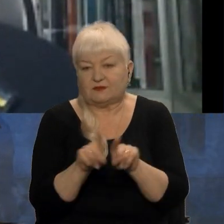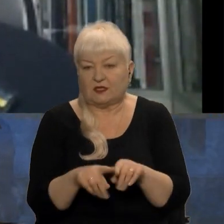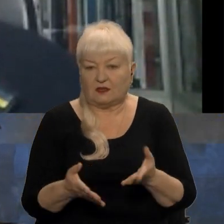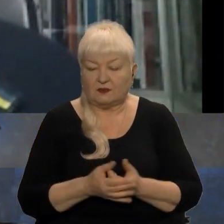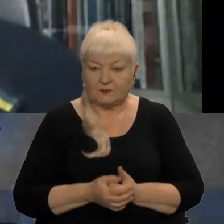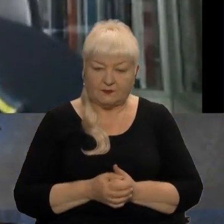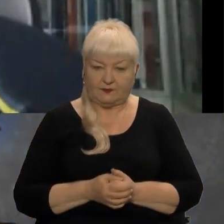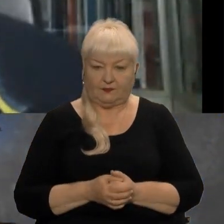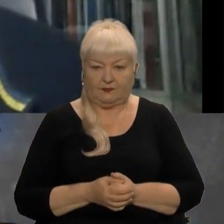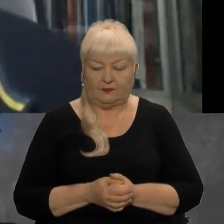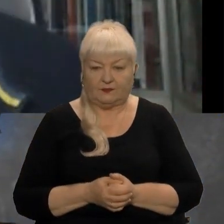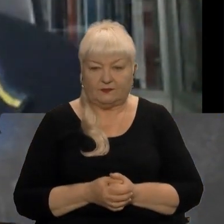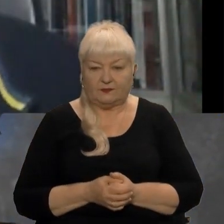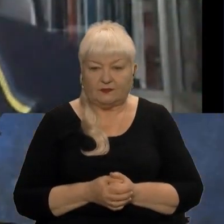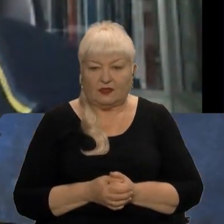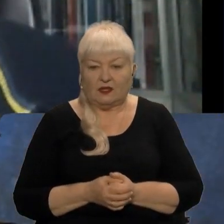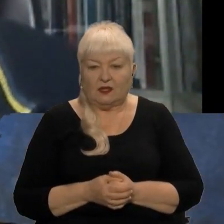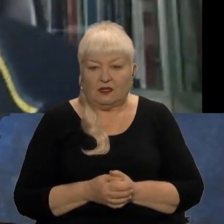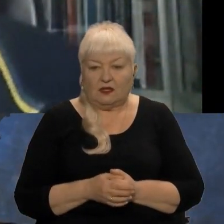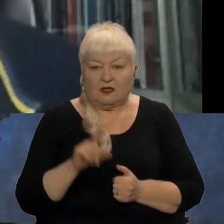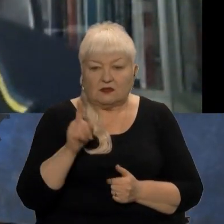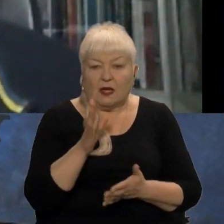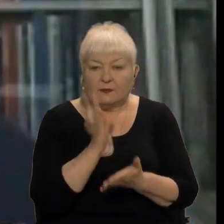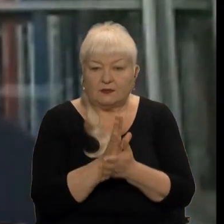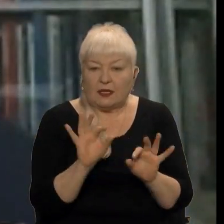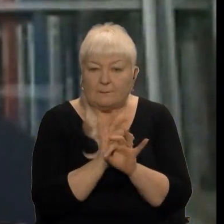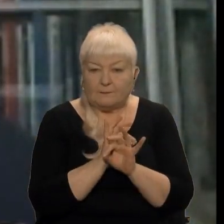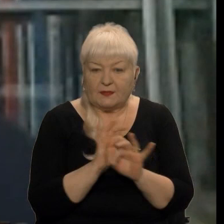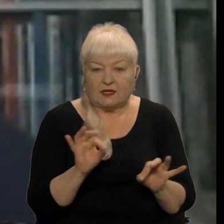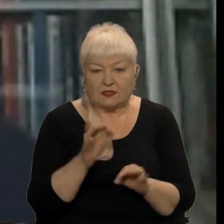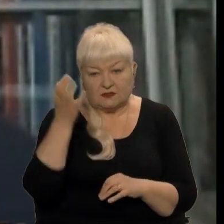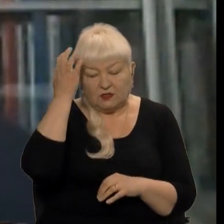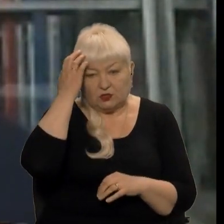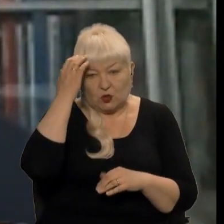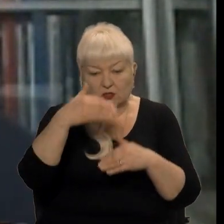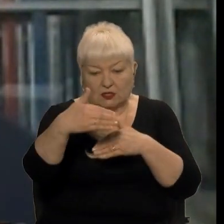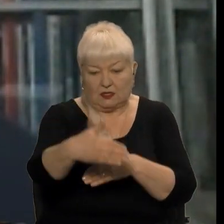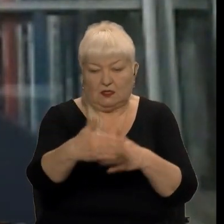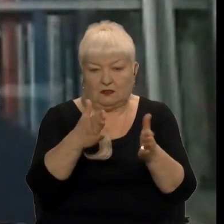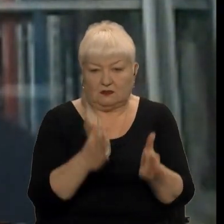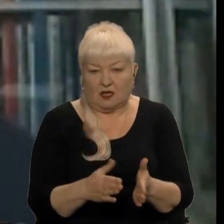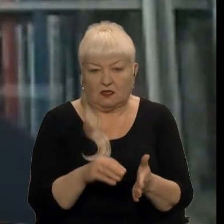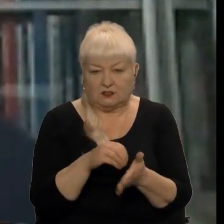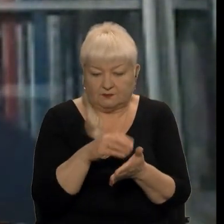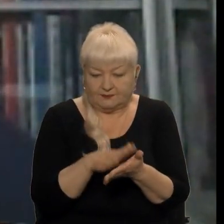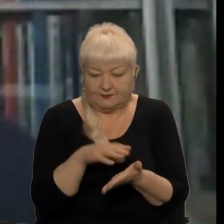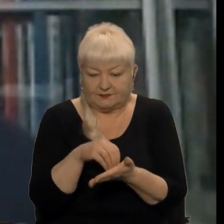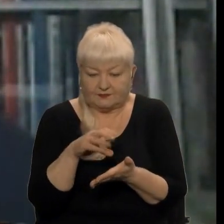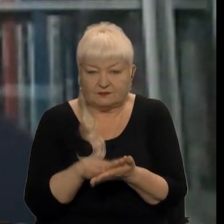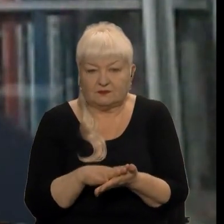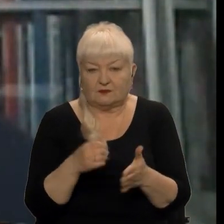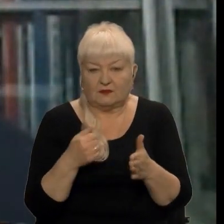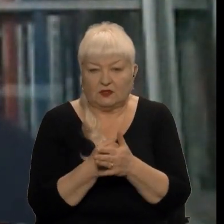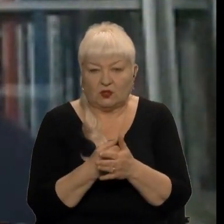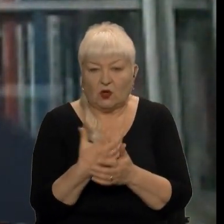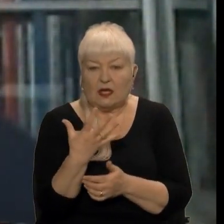Ну, нащо альтернативна штука? Там є прекрасний чорний ящик з реєстратором всіх польотів, до 500